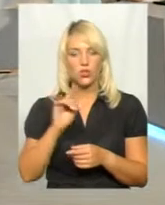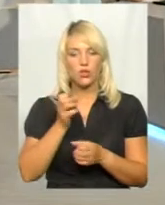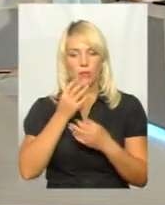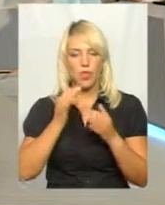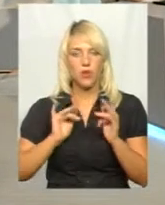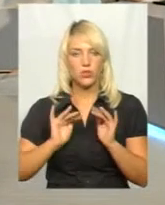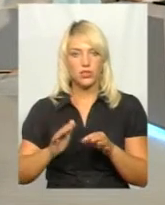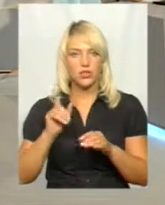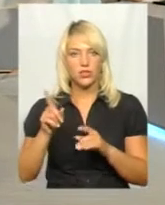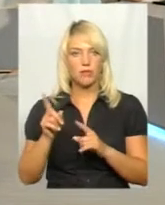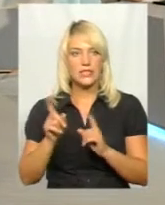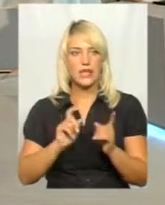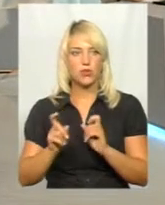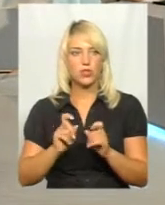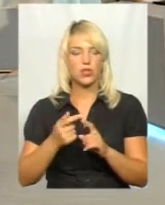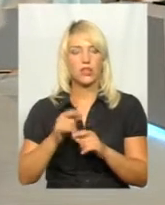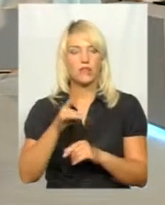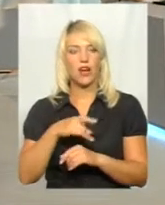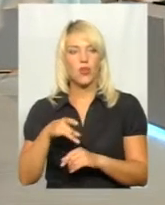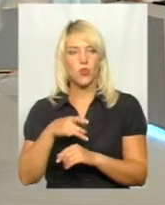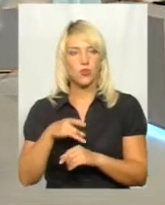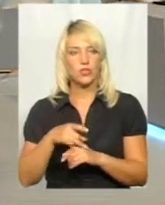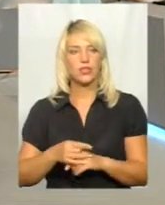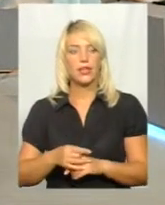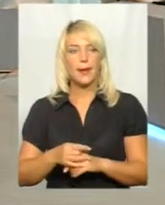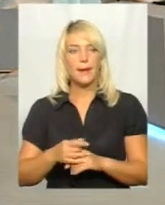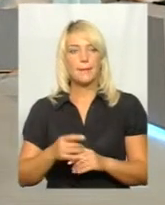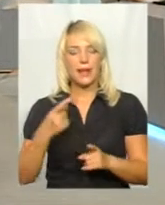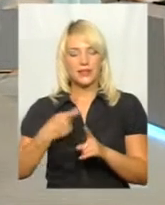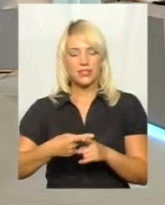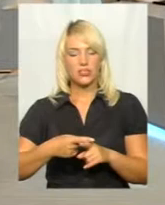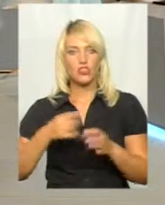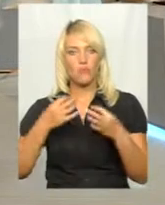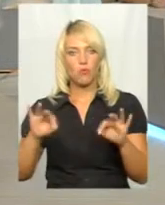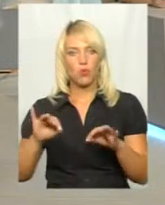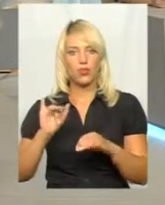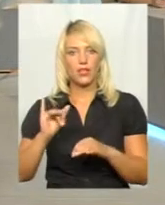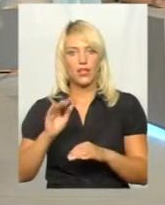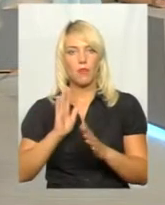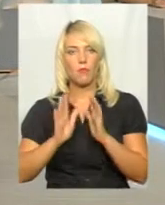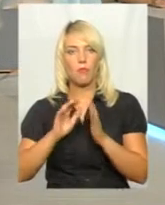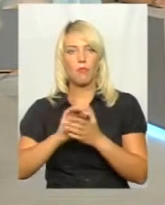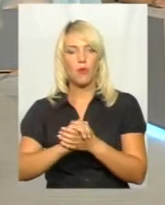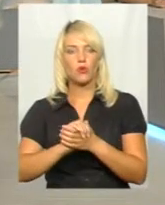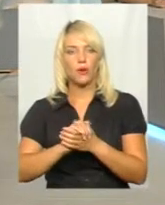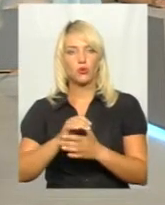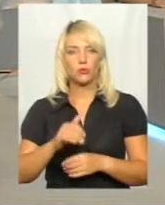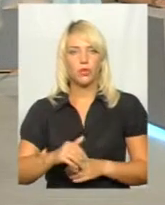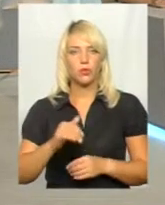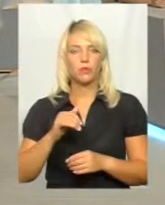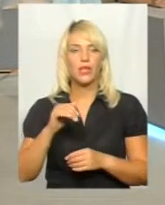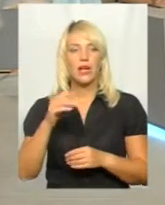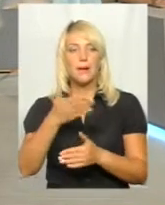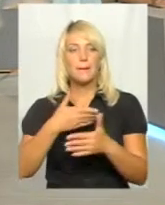долучалися в районі Перетину Свободи і Проспекту? Ми намагаємося власними